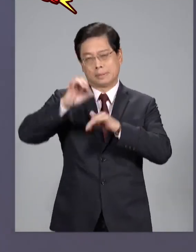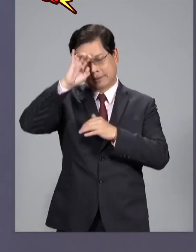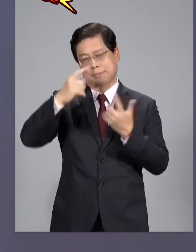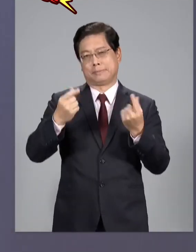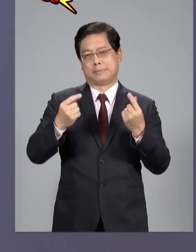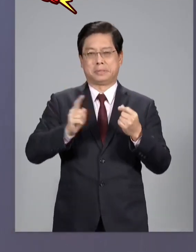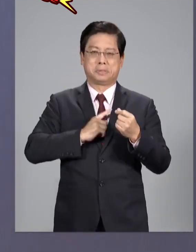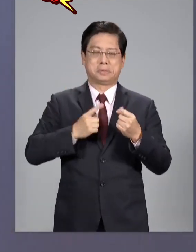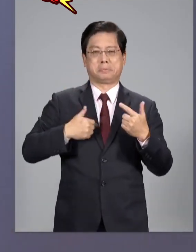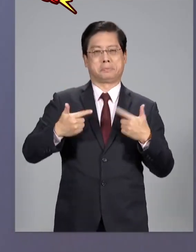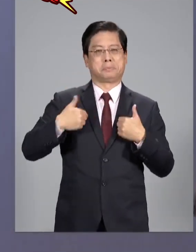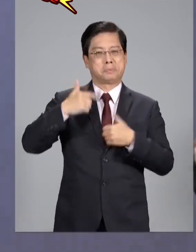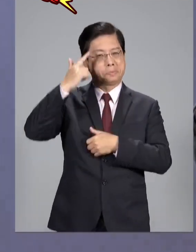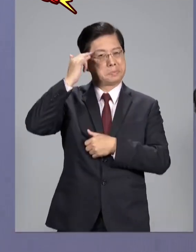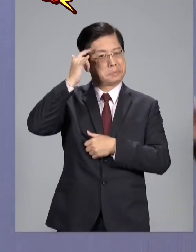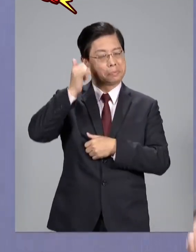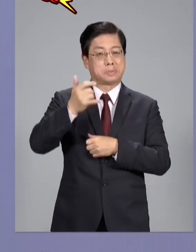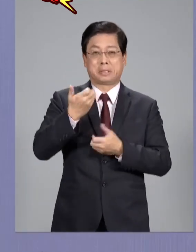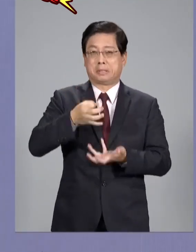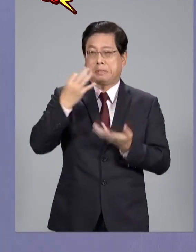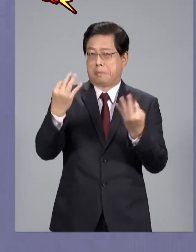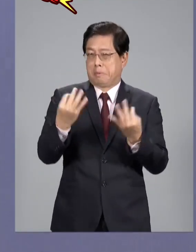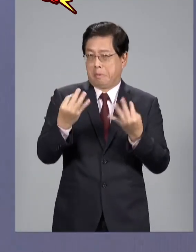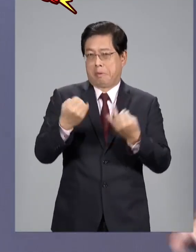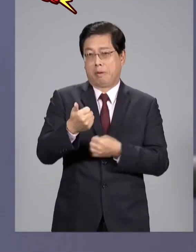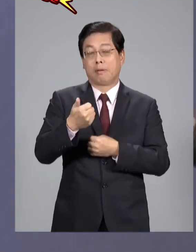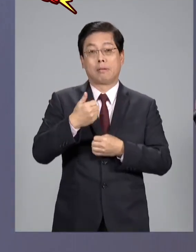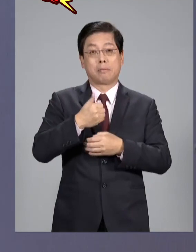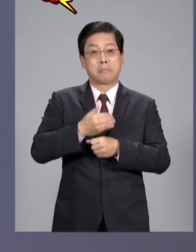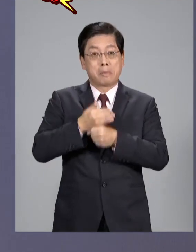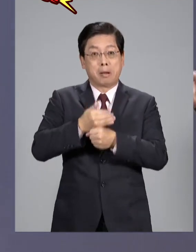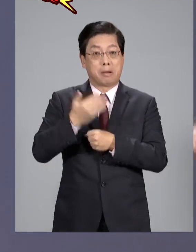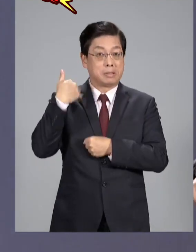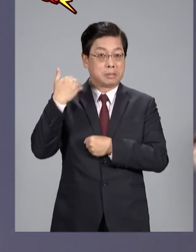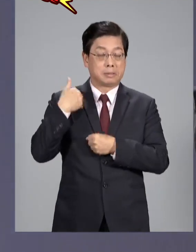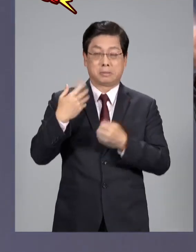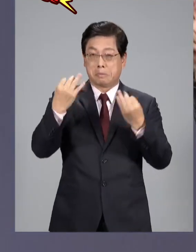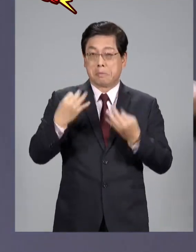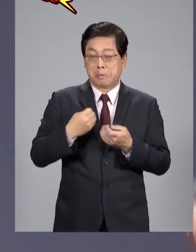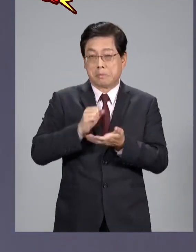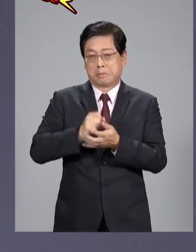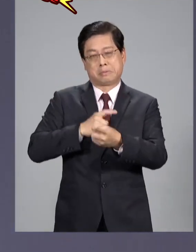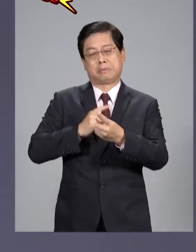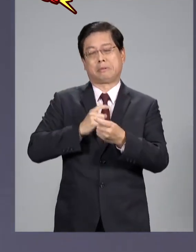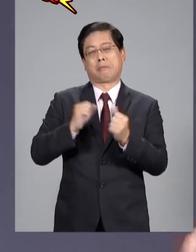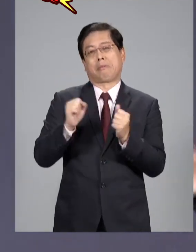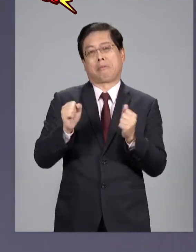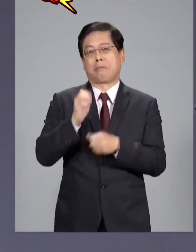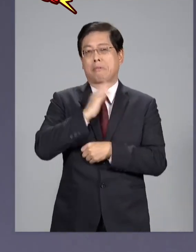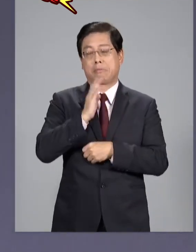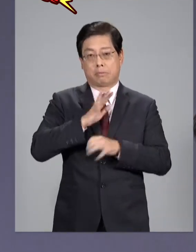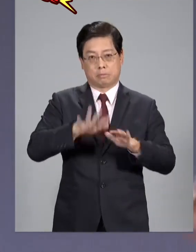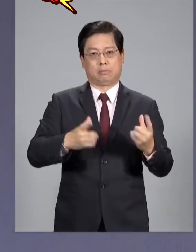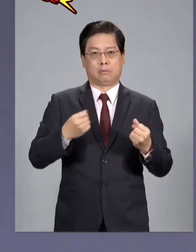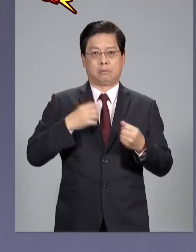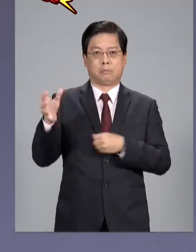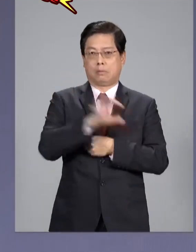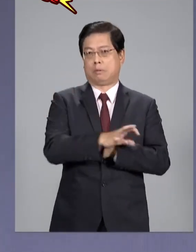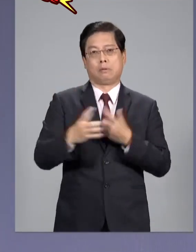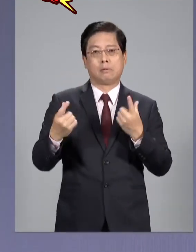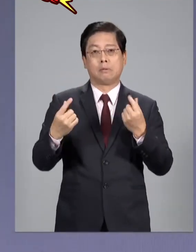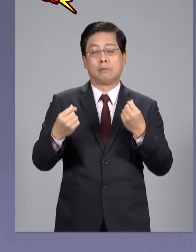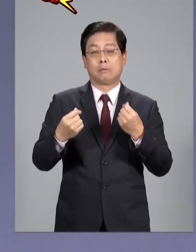自我感覺滿良好的他剛剛舉很多數字馬英九那時候舉數字就被民進黨笑這是冷冰冰的數字他們現在去重複